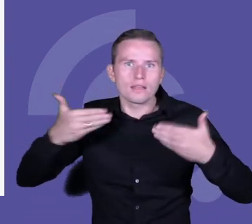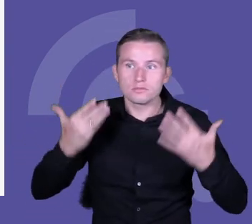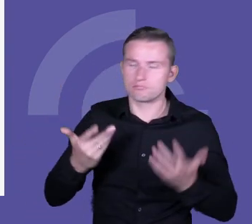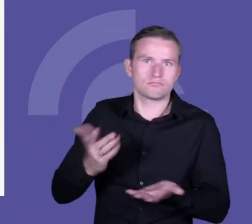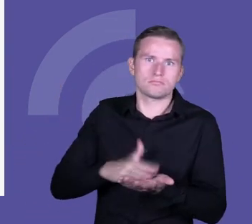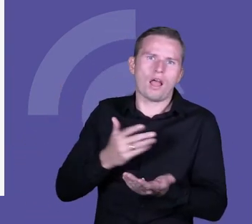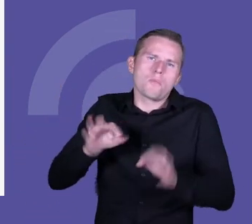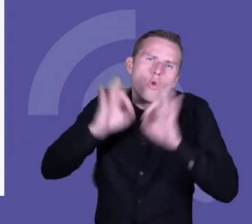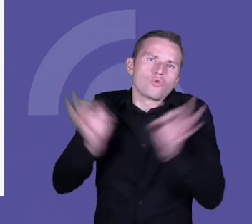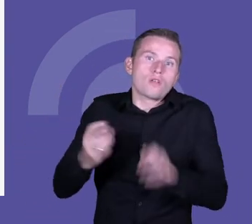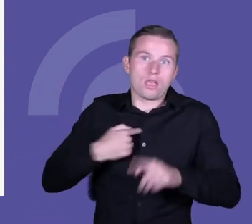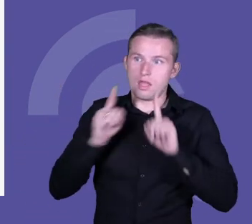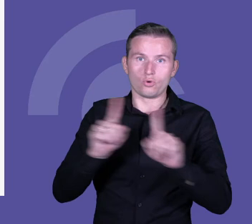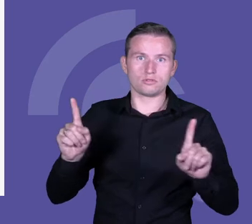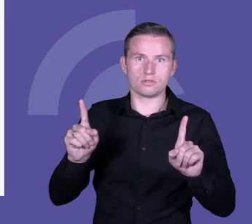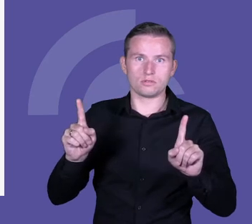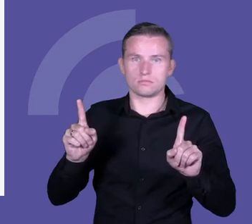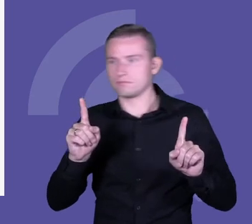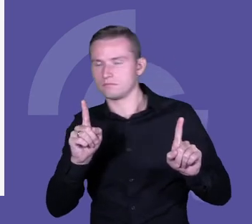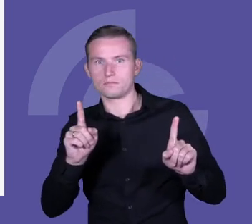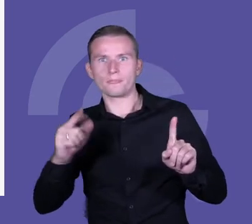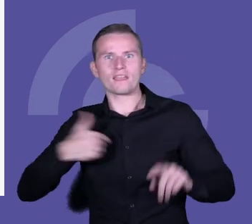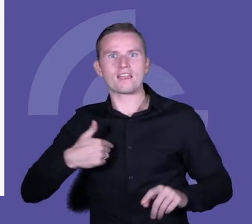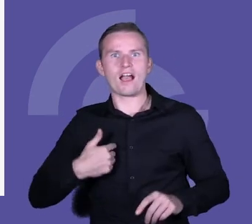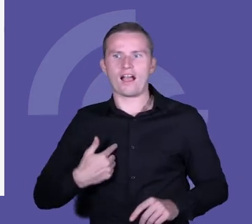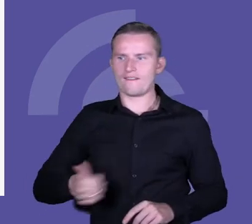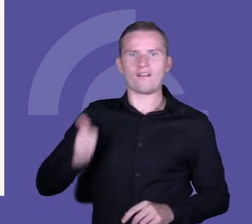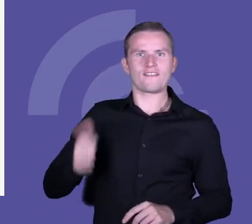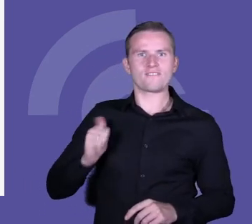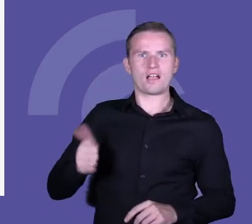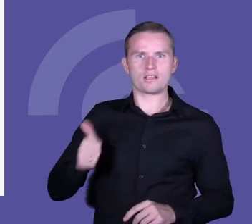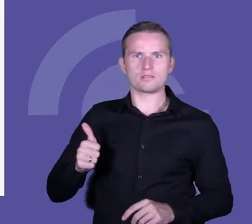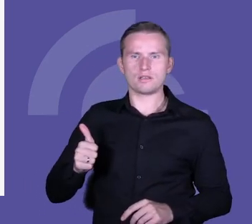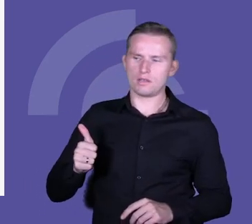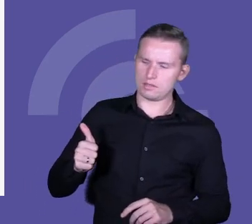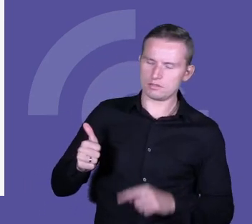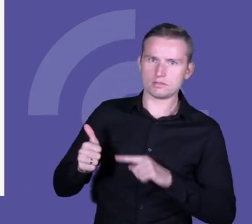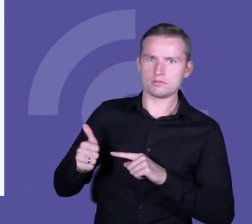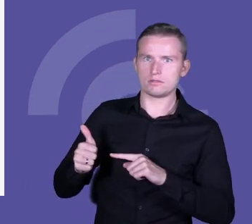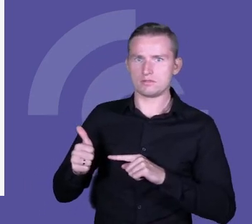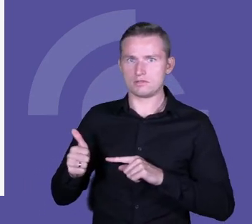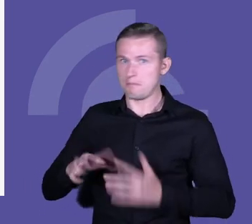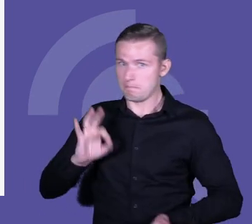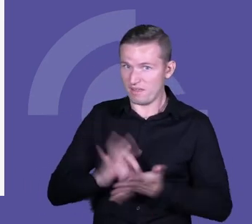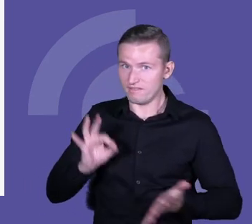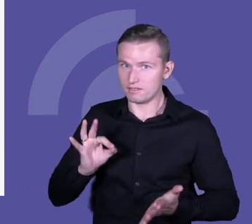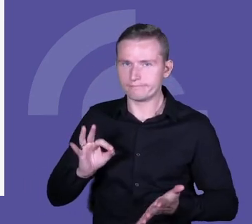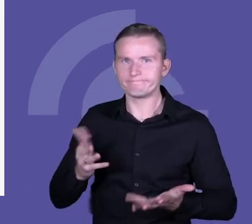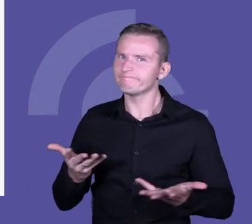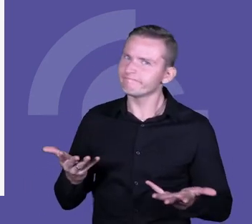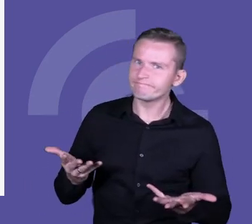czy w ogóle nauczyciel, i w swoich kompetencjach mogę się czuć zagrożony. I mogę się czuć zagrożony w samym tym procesie, który